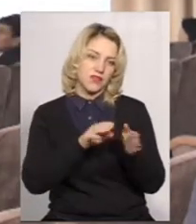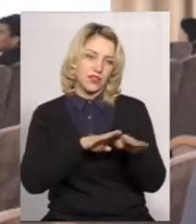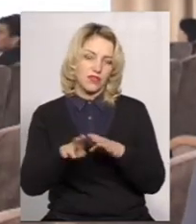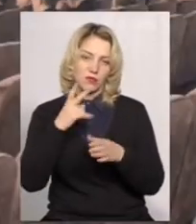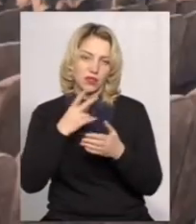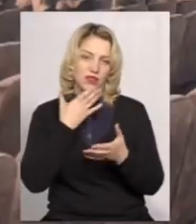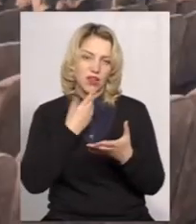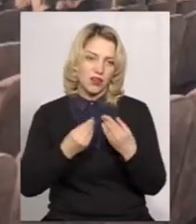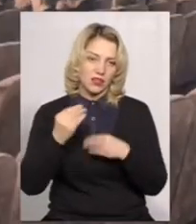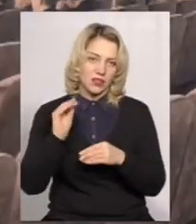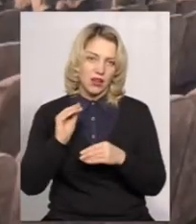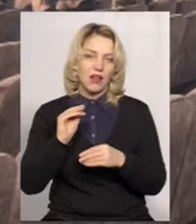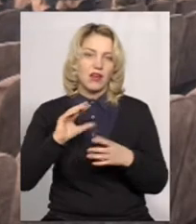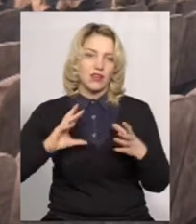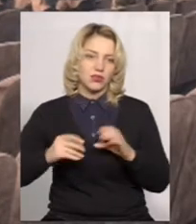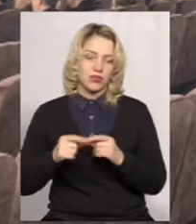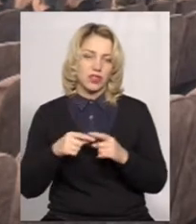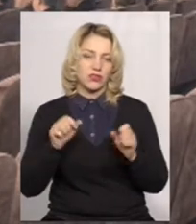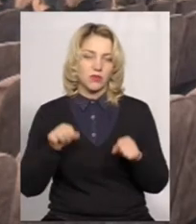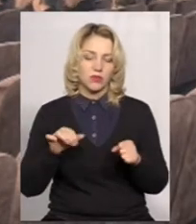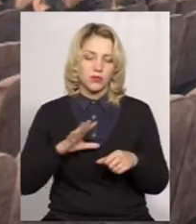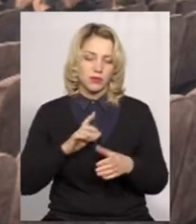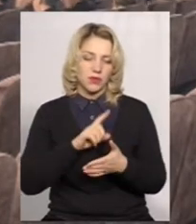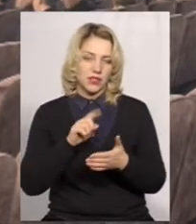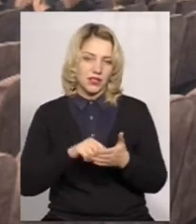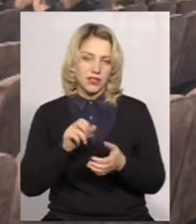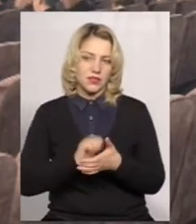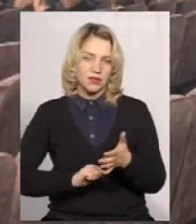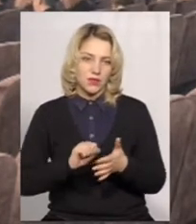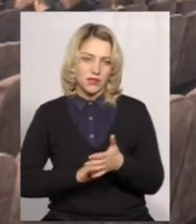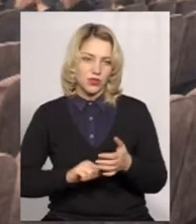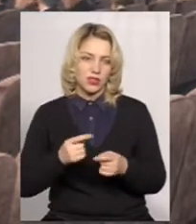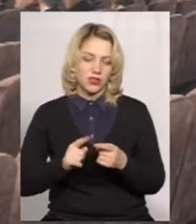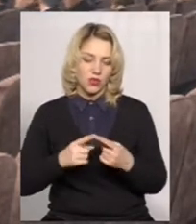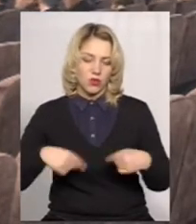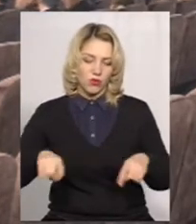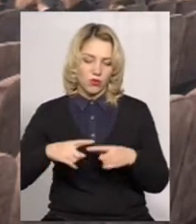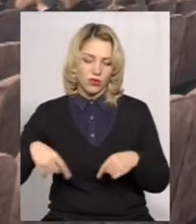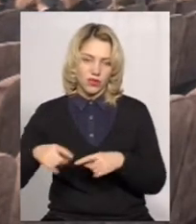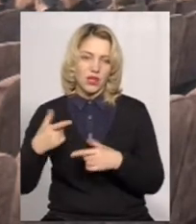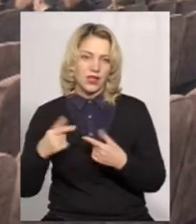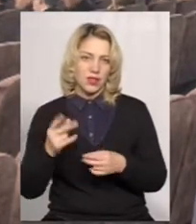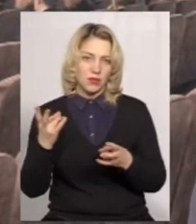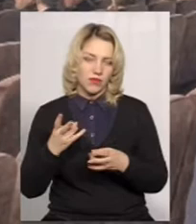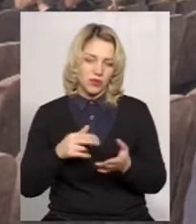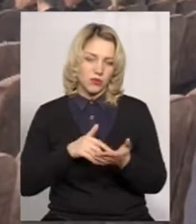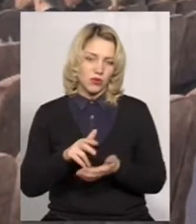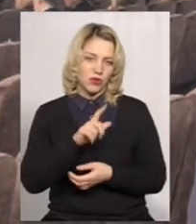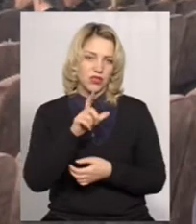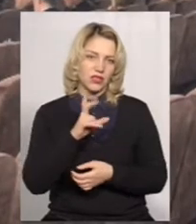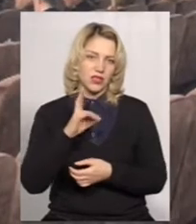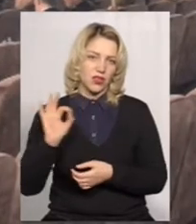найкращі результати. Мабуть, будуть запитання з приводу тих округів, де саме мають проходити зовнішні